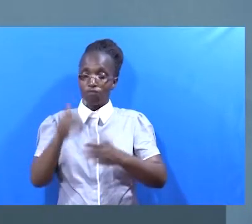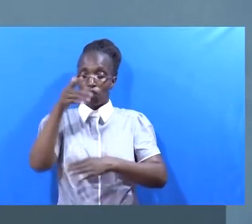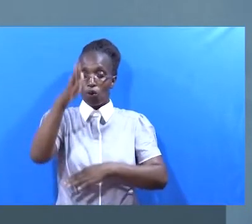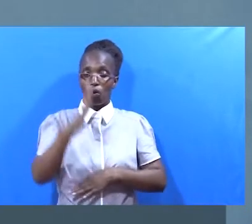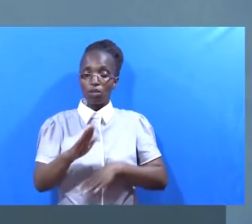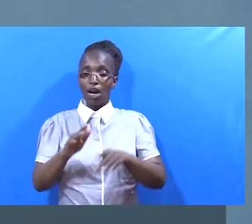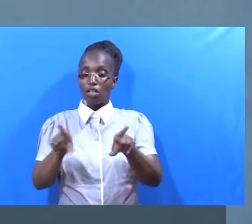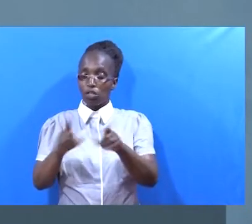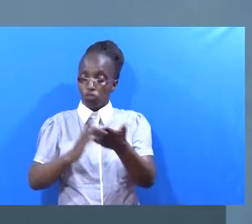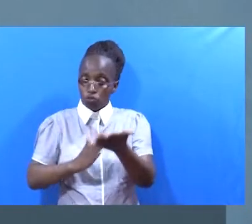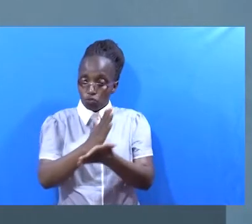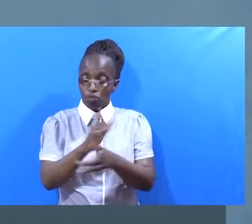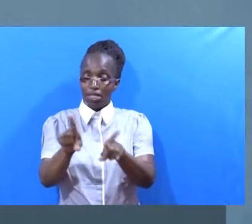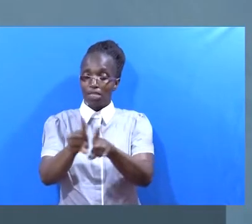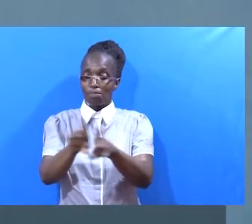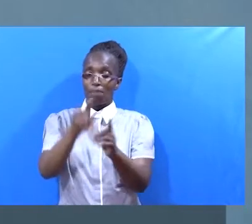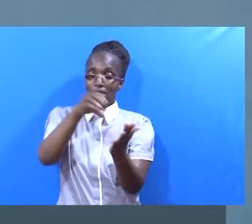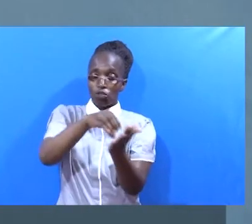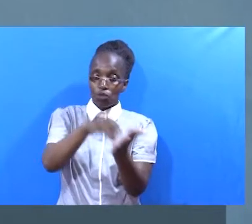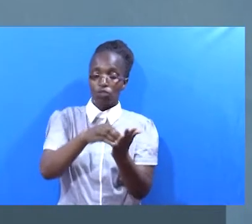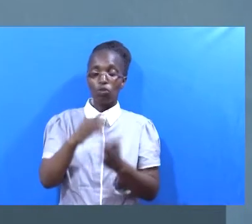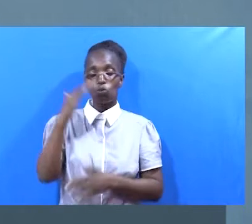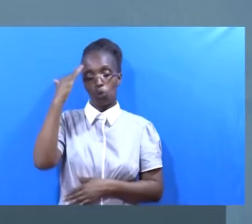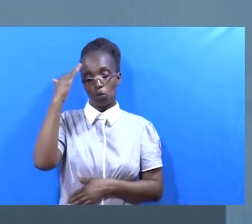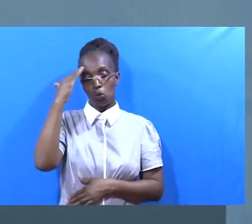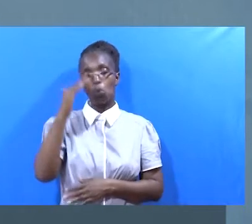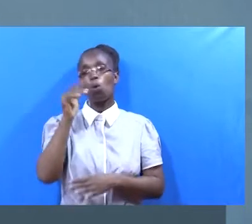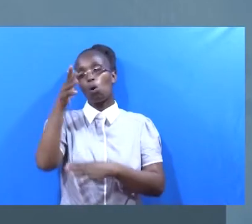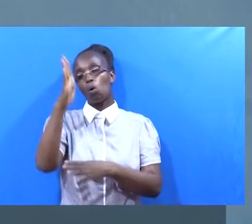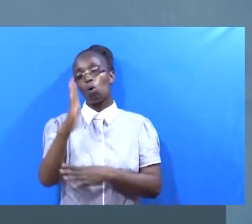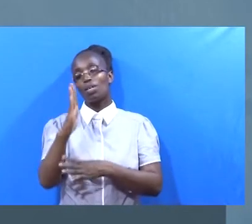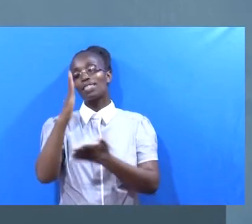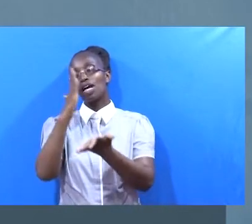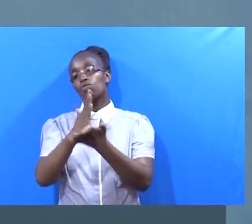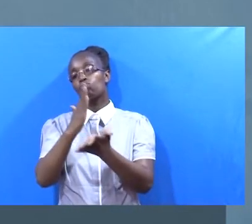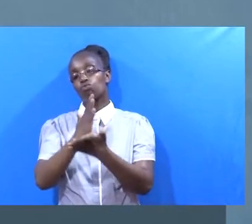kwetu Na katika hile hali Tuajua ya kwamba Hati yesu kwetu ni rafiki